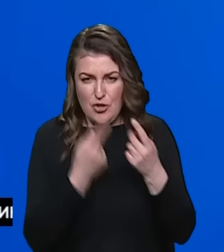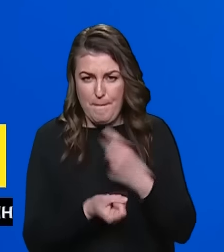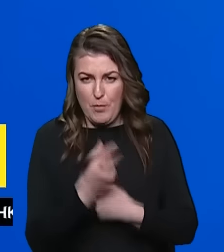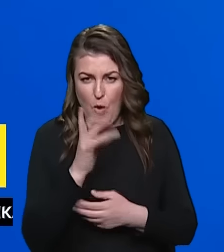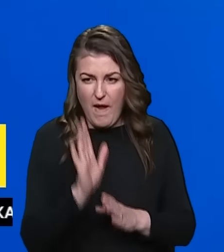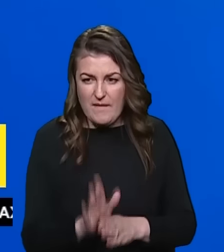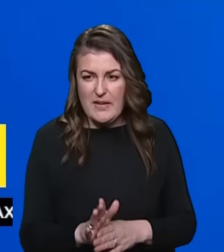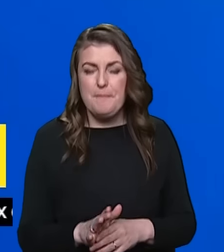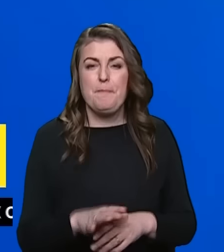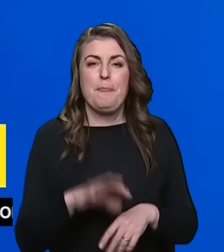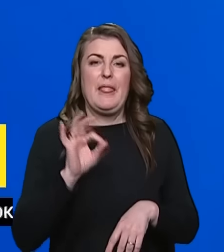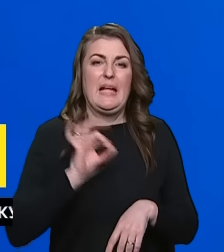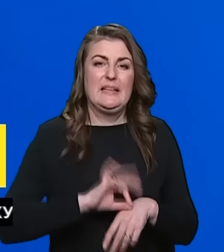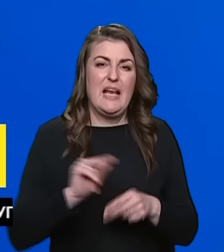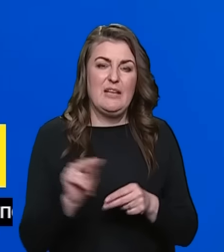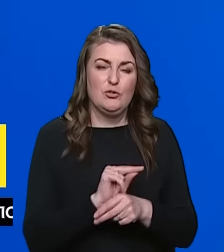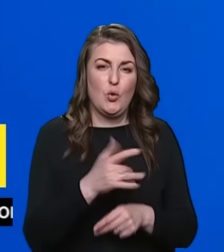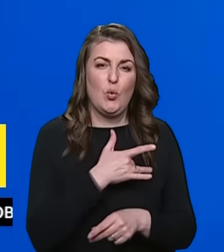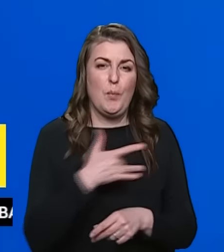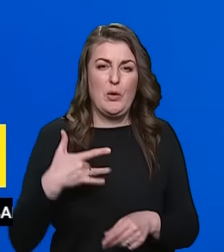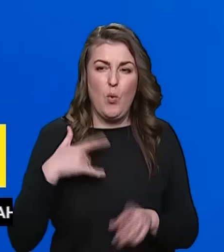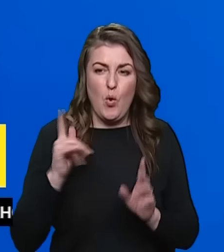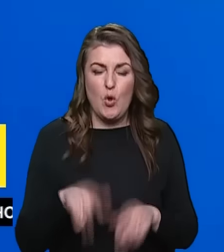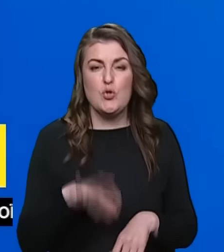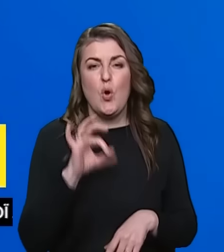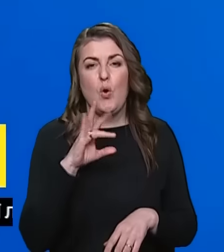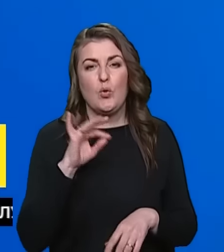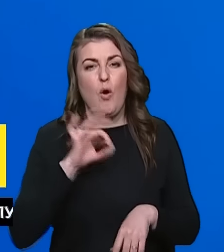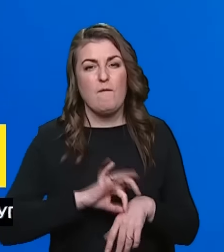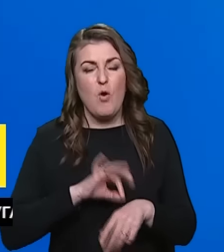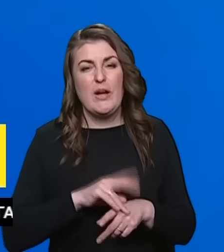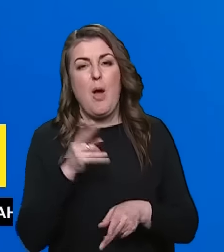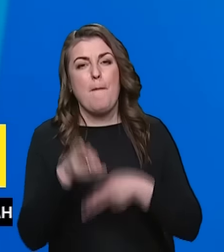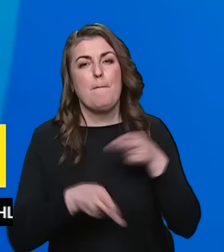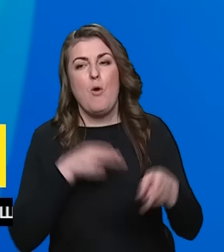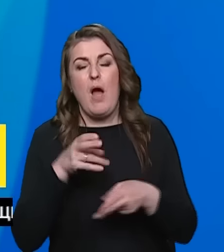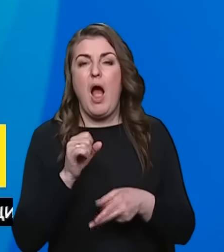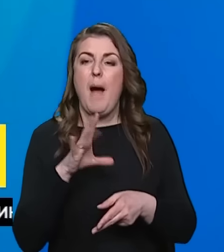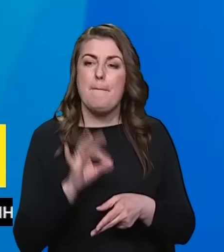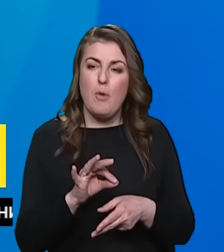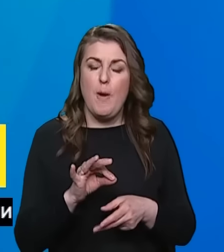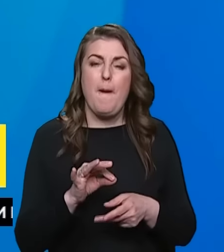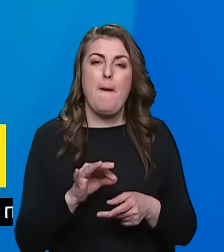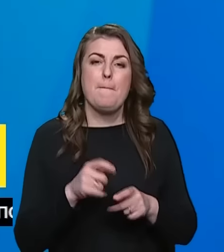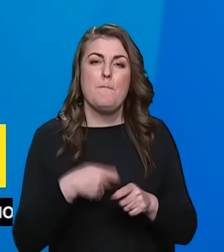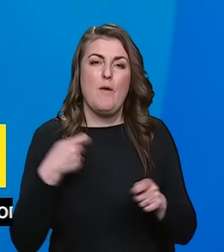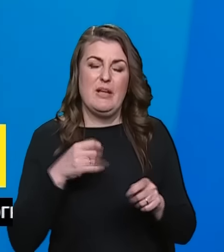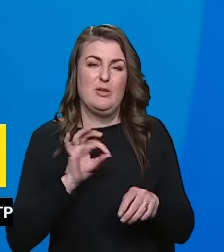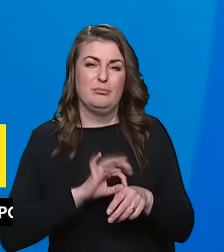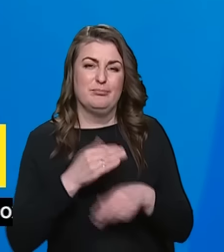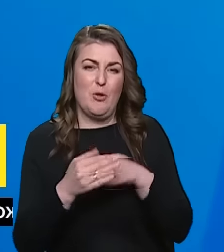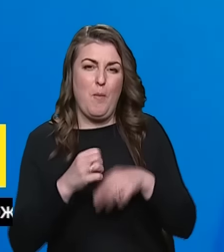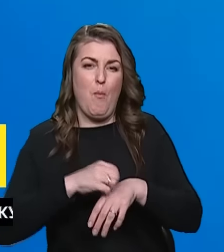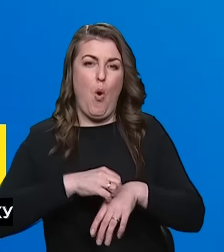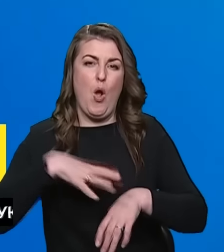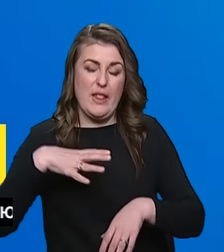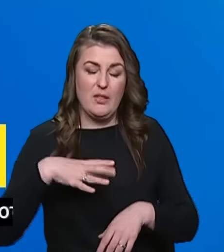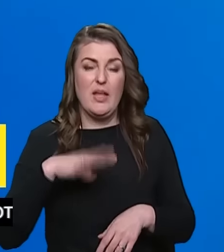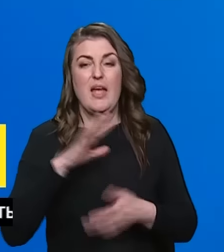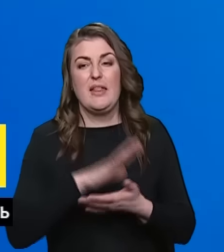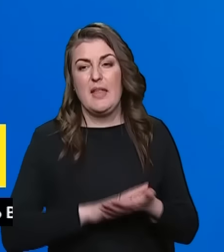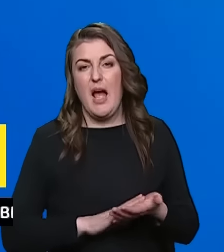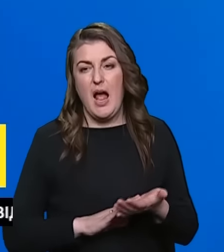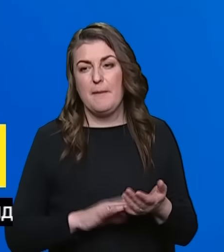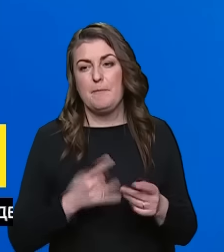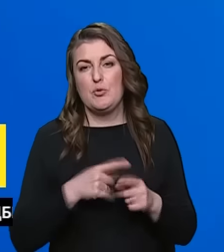прояви, клінічно вилікуваний туберкульоз, онкохворі з прооперованою або повільно прогресуючою похлиною. Ну і